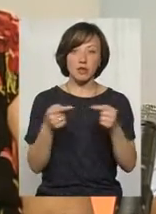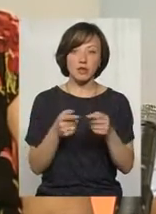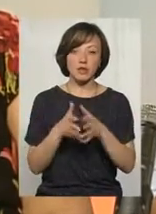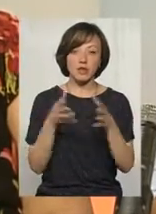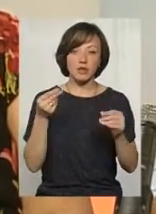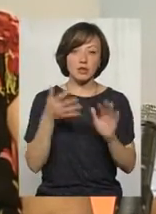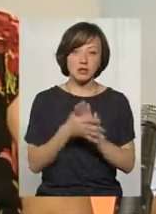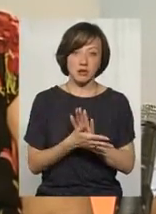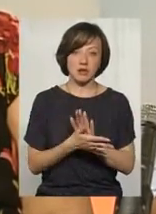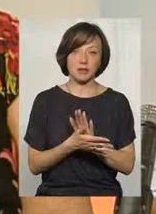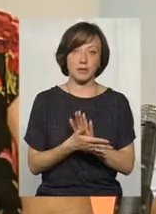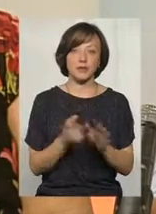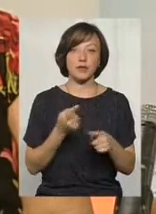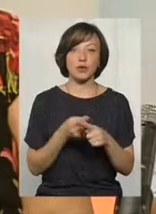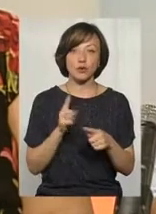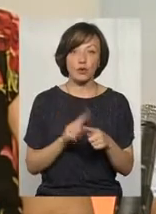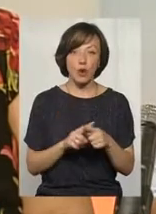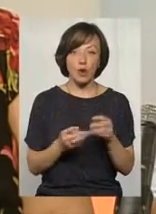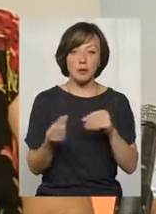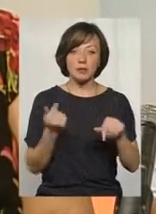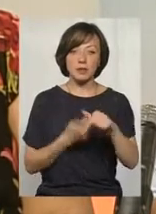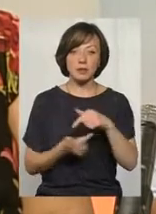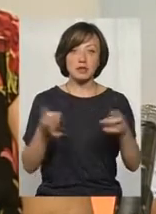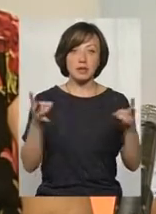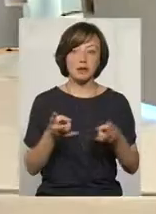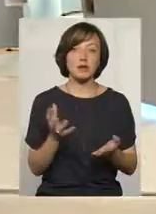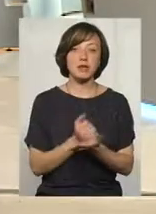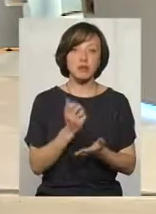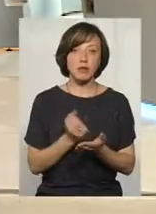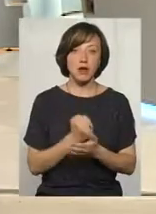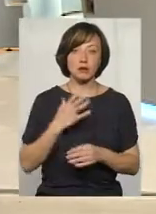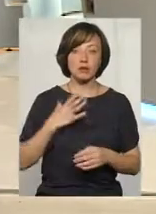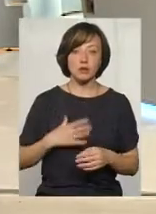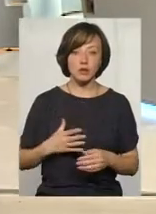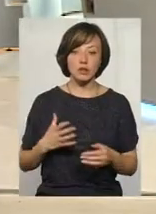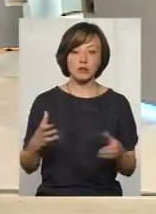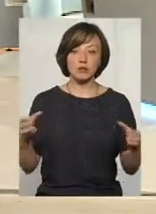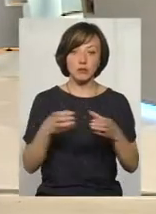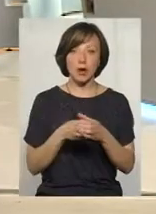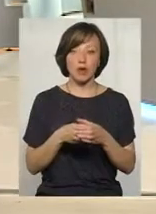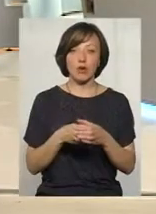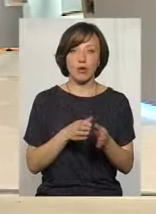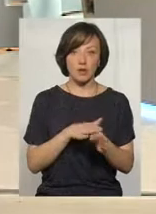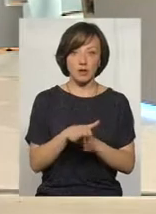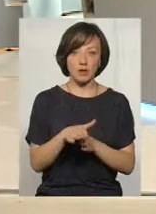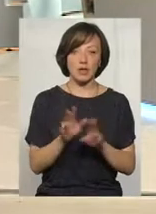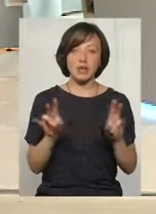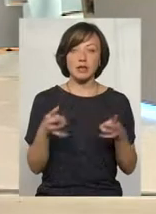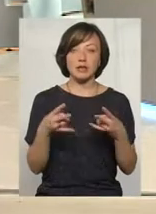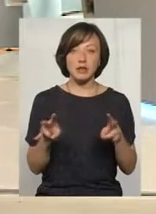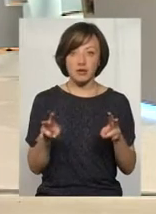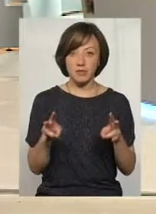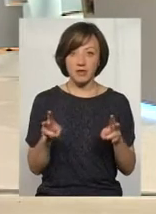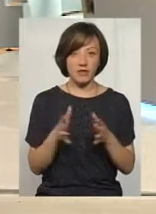великі затрати несе. Тому підприємцю треба заробляти і він мусить збирати групу повну. Ще раз, ще раз повторюю, не треба тоді великих